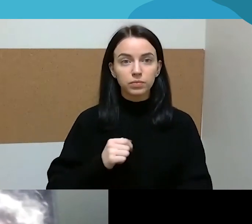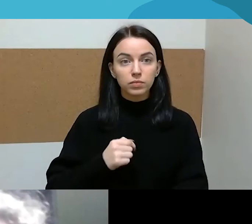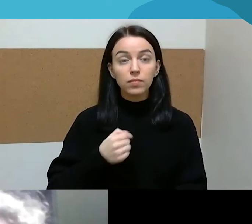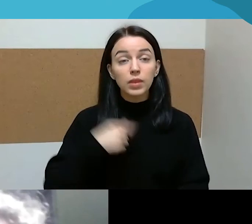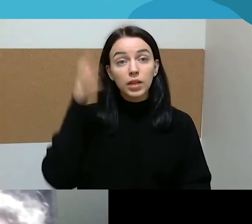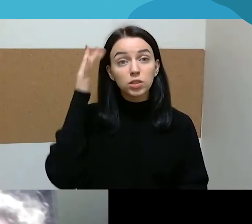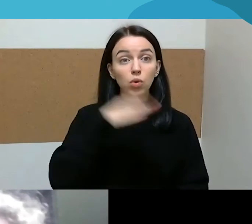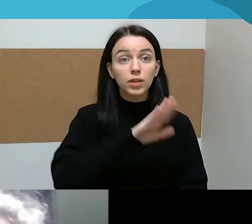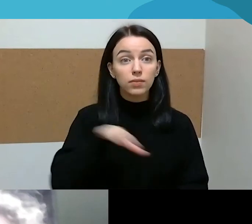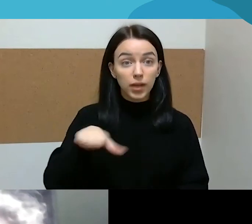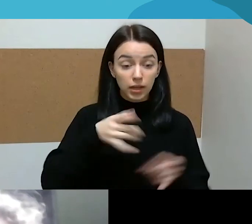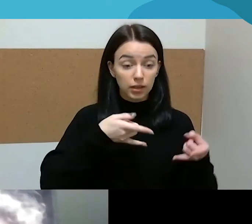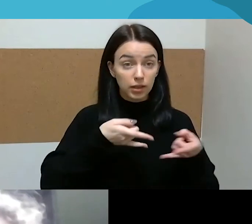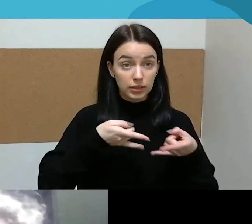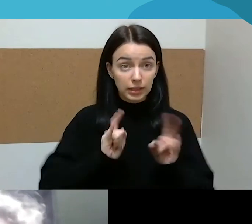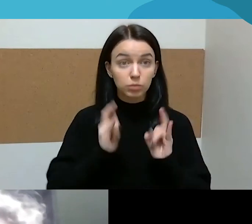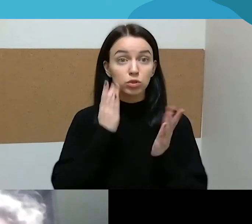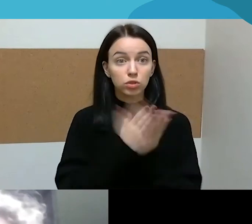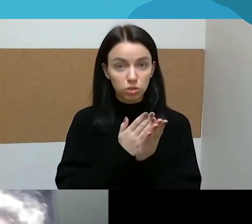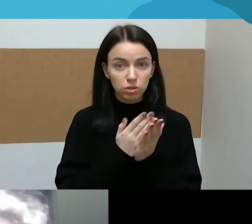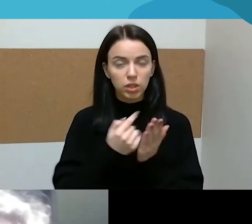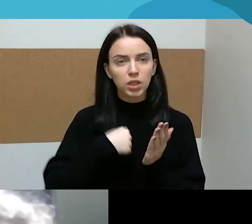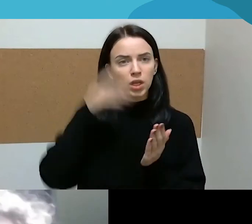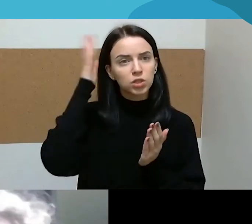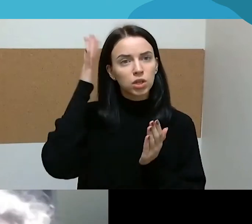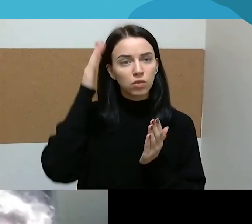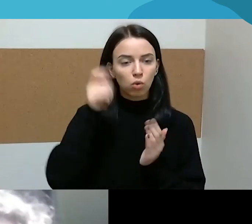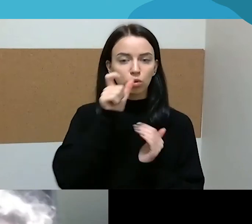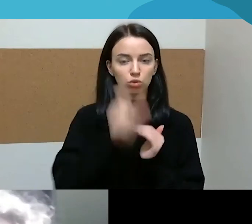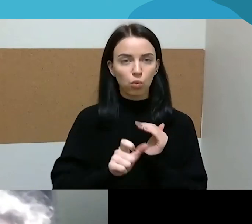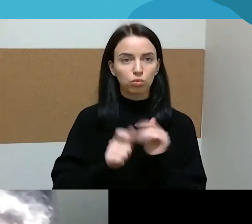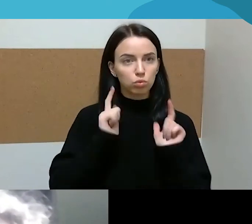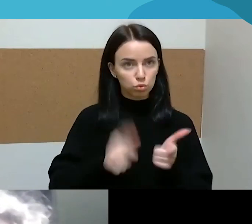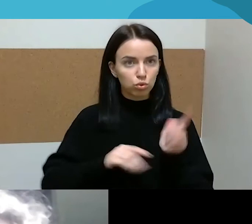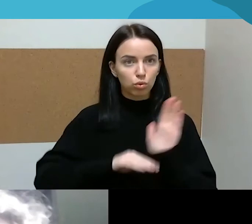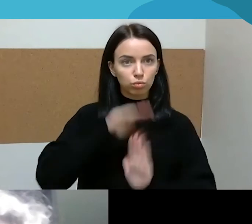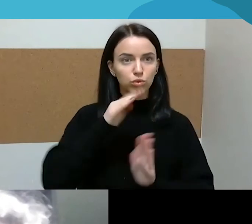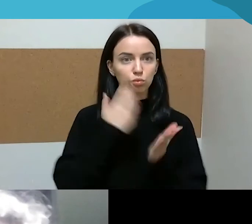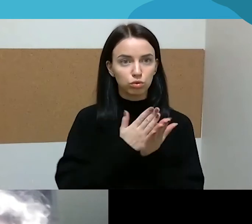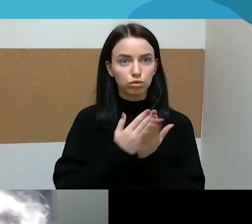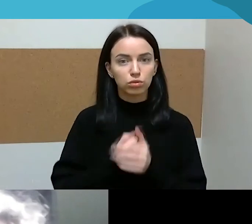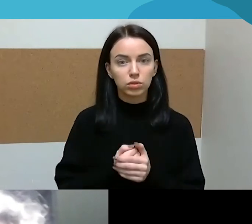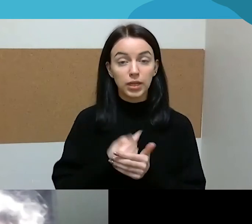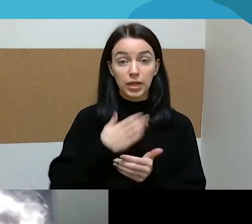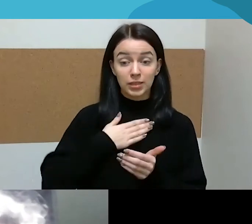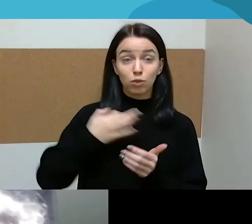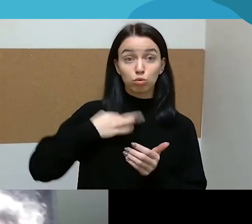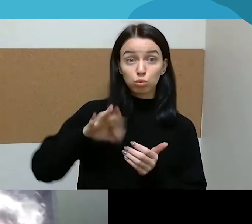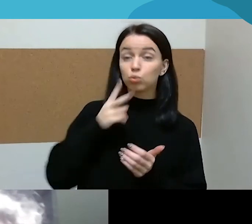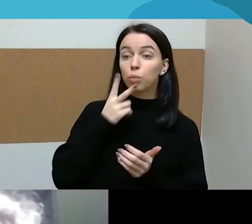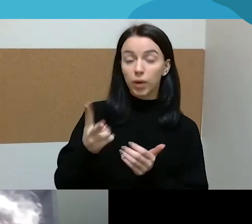visų pirma, ką padaro, tai labai subrandina žmonės. Ir savo sunaus, pavyzdžiui, aš tą labai matau, kaip